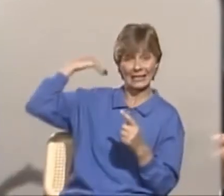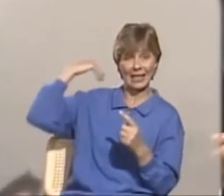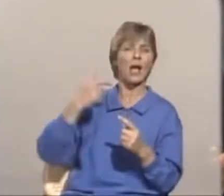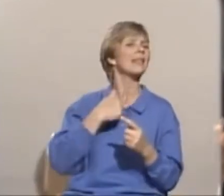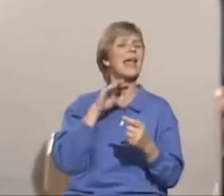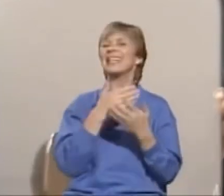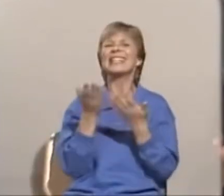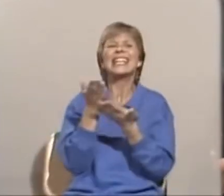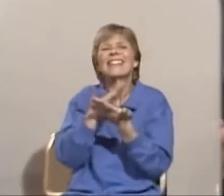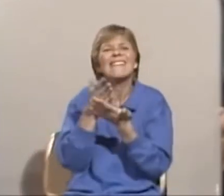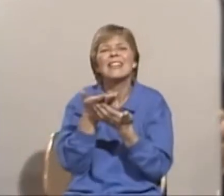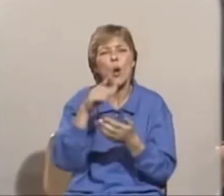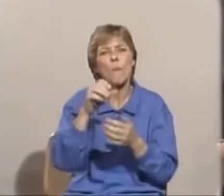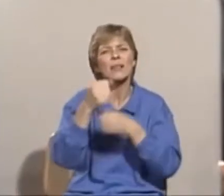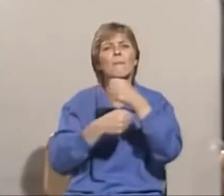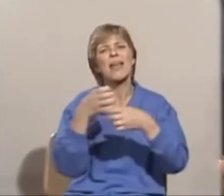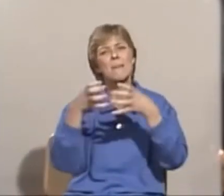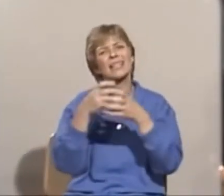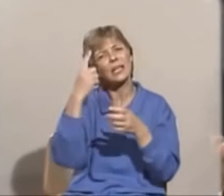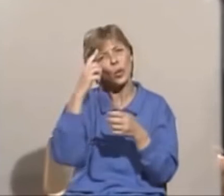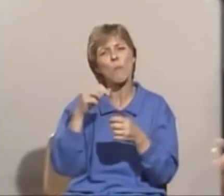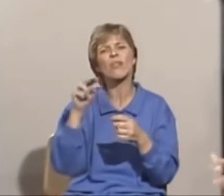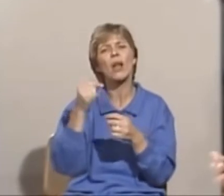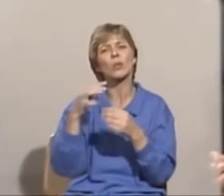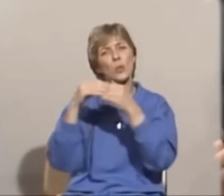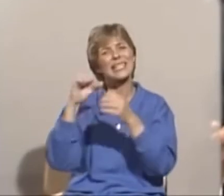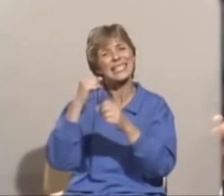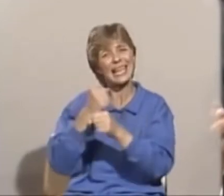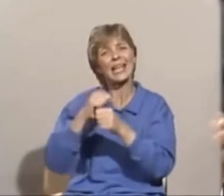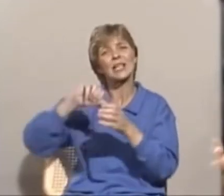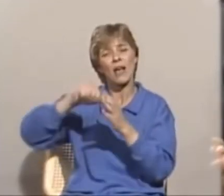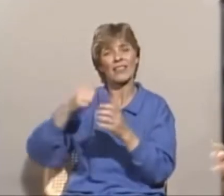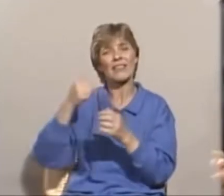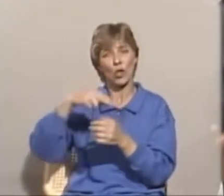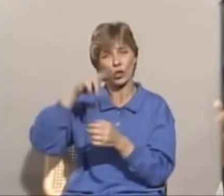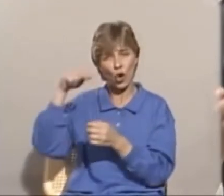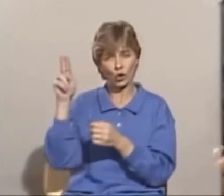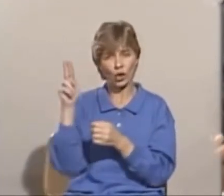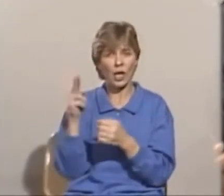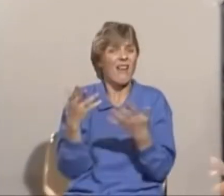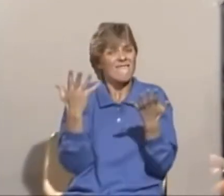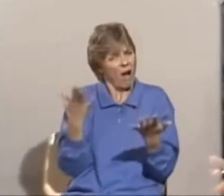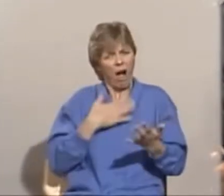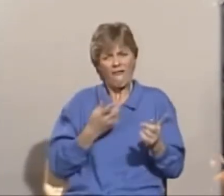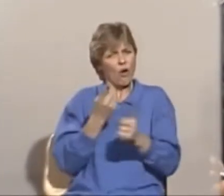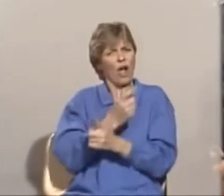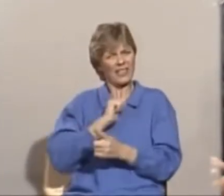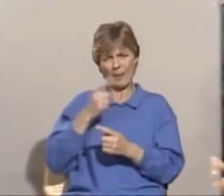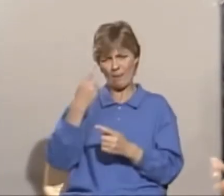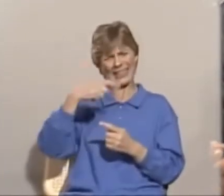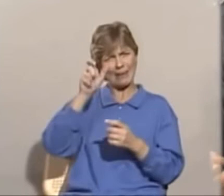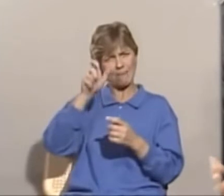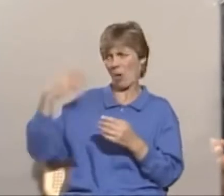er ikke i tvil om at Arbeiderpartiet tror på NATO som en sikkerhetsgaranti for Norge. Hva har forandret seg på ti